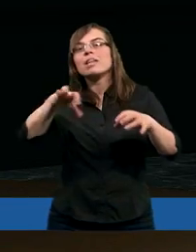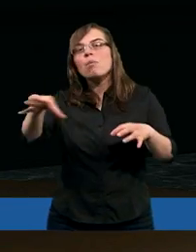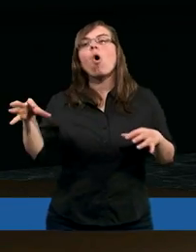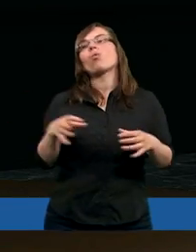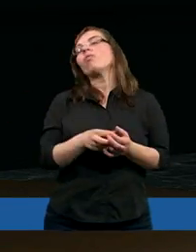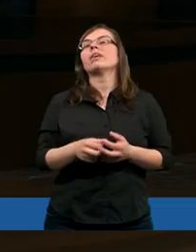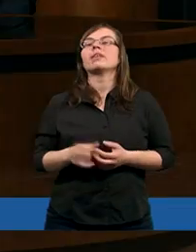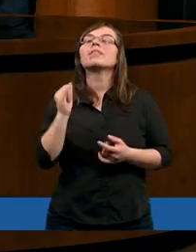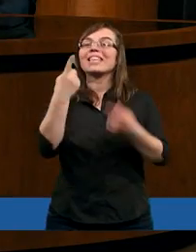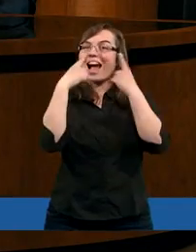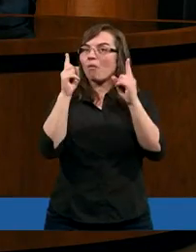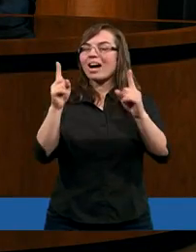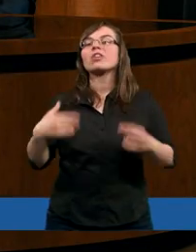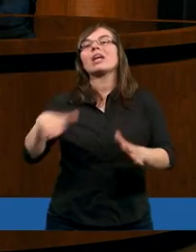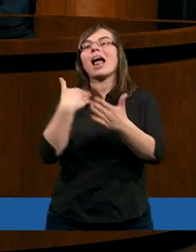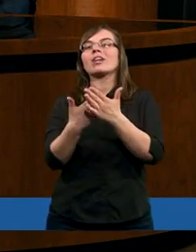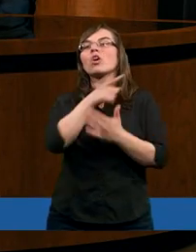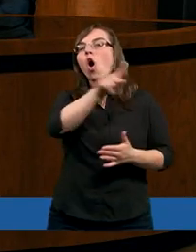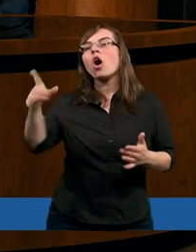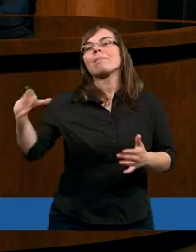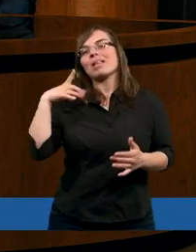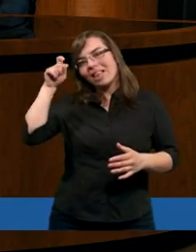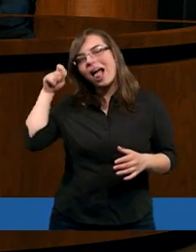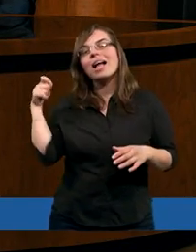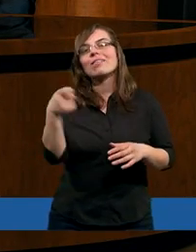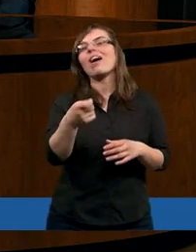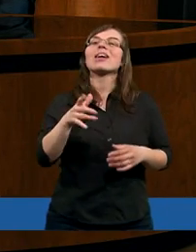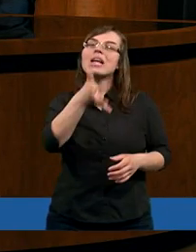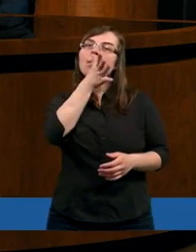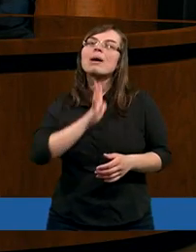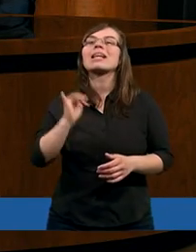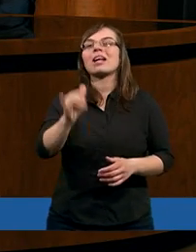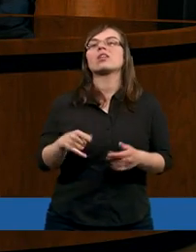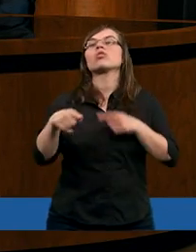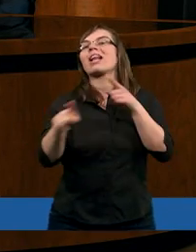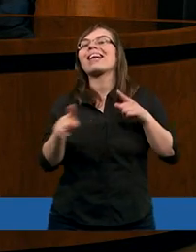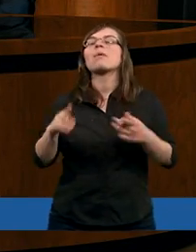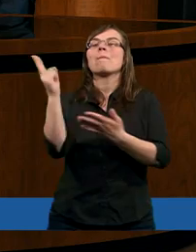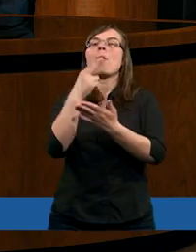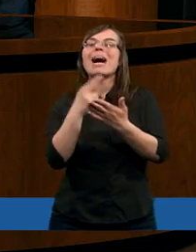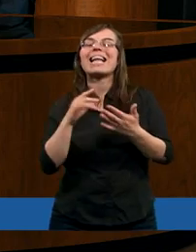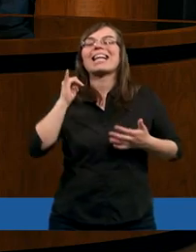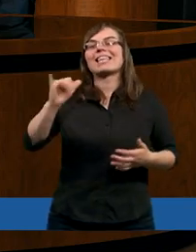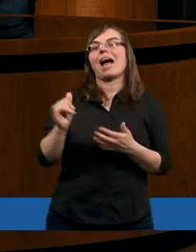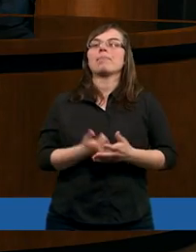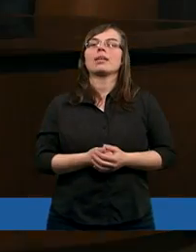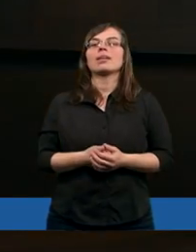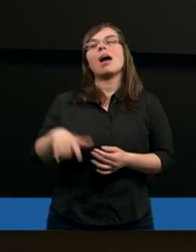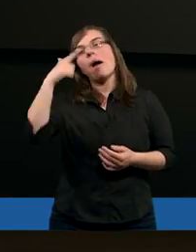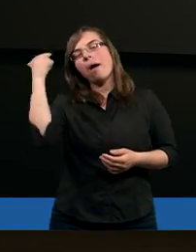ten cyrus. Czy zauważyliście, dlaczego oni byli nazwani Mesjaszami, czyli pomazańcami?